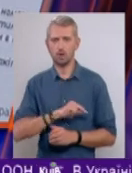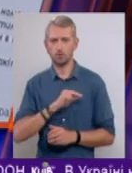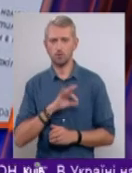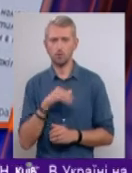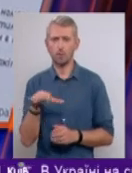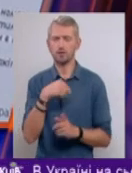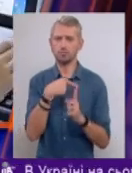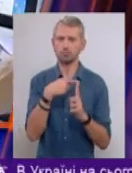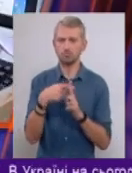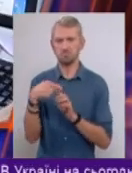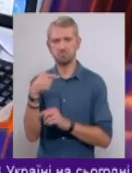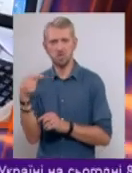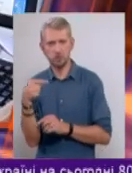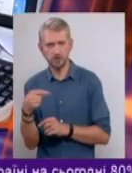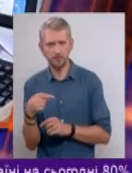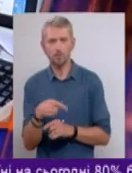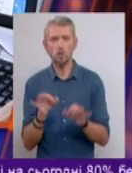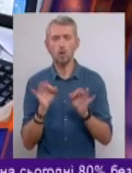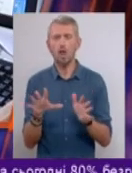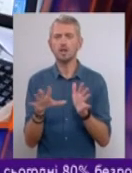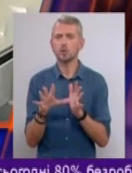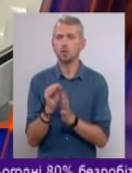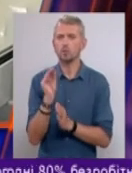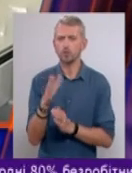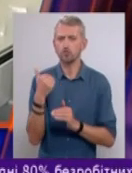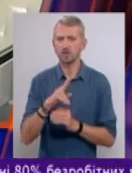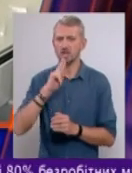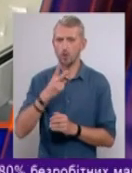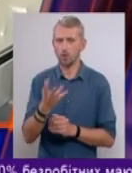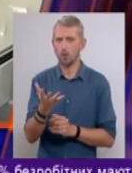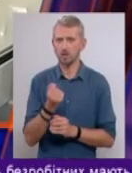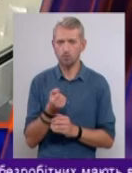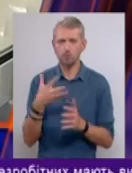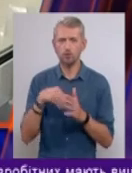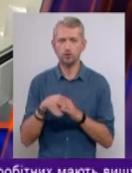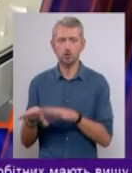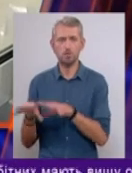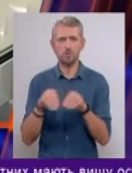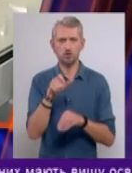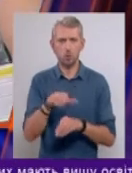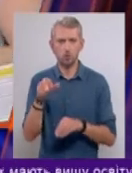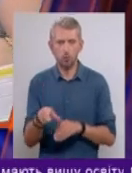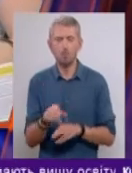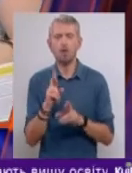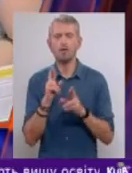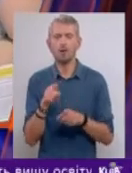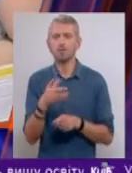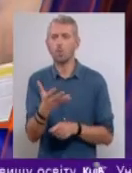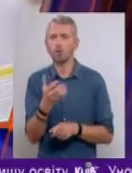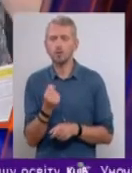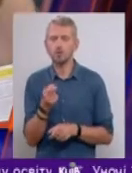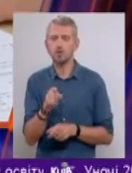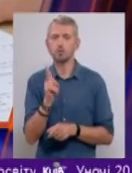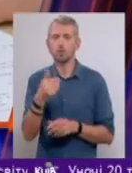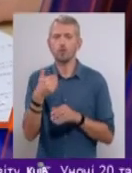Про усі переваги та недоліки. До речі, електронні посвідчення вже два роки отримують внутрішньопереміщені особи. Як їх одержати тим,